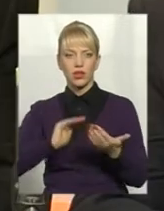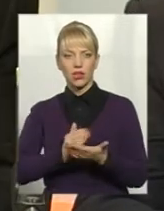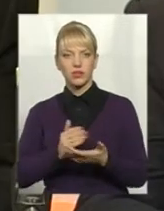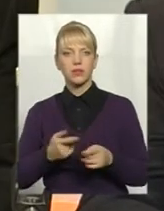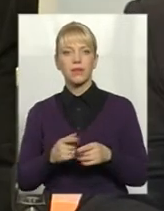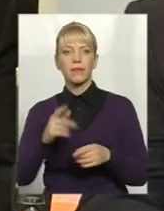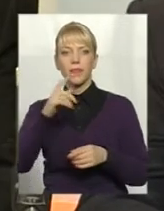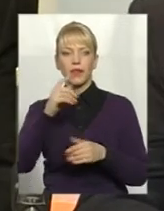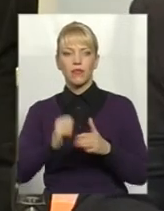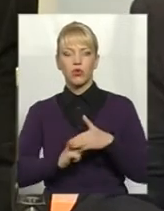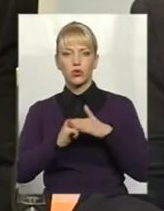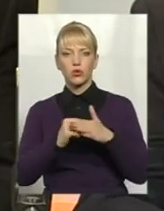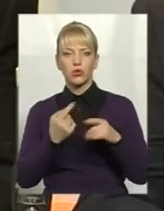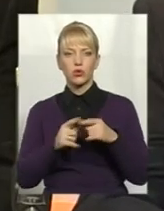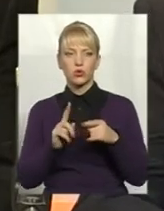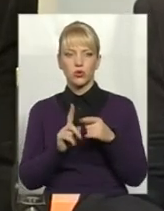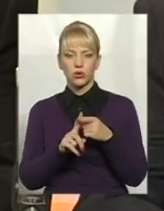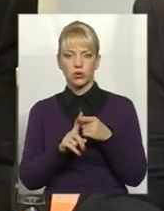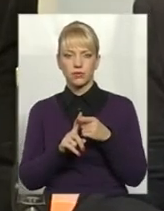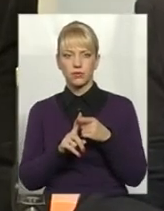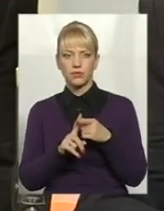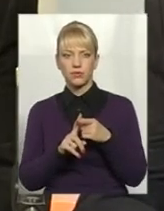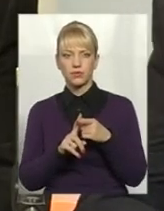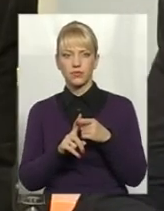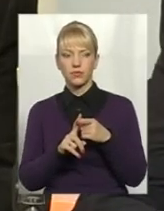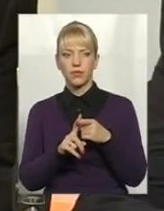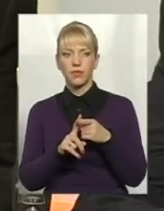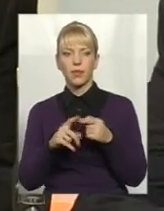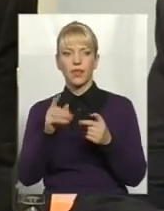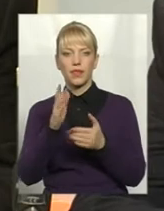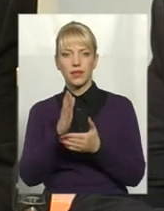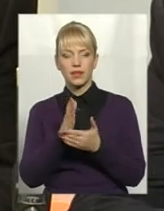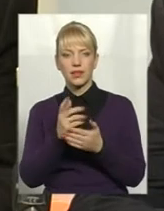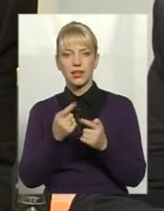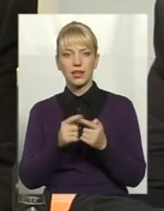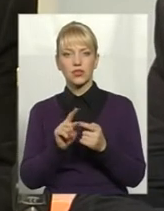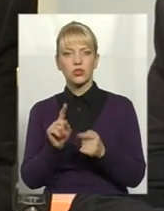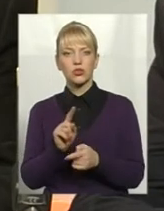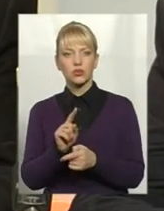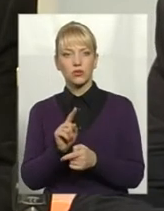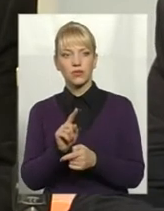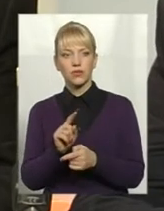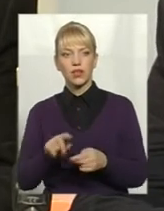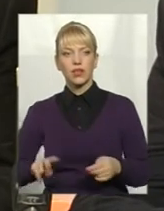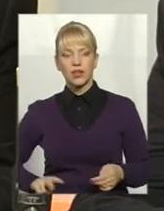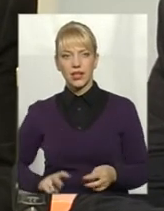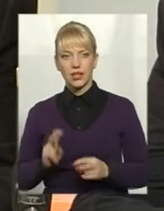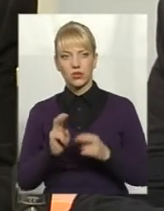я скажу, що в основу цього полагає те, що от директор